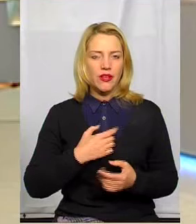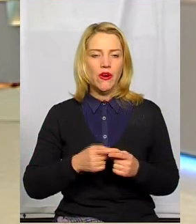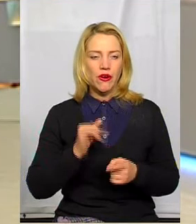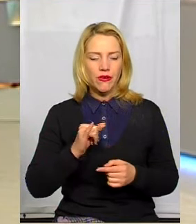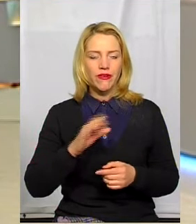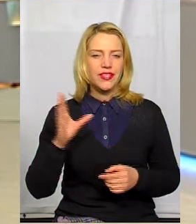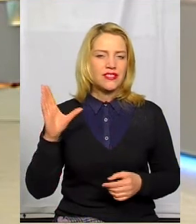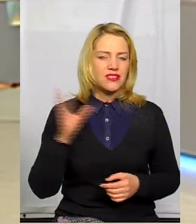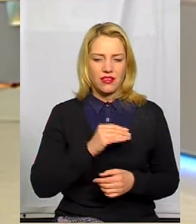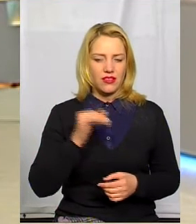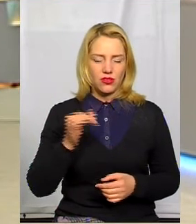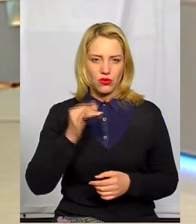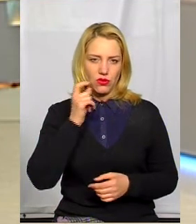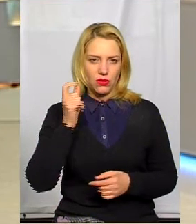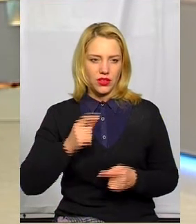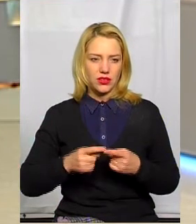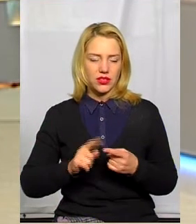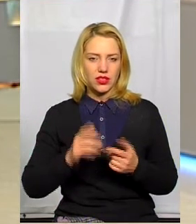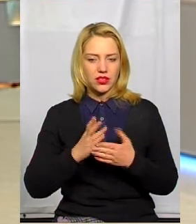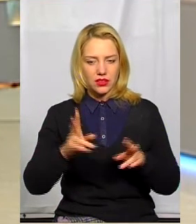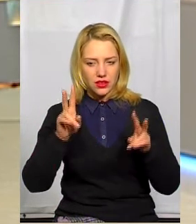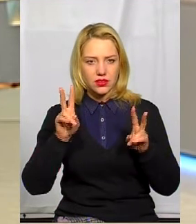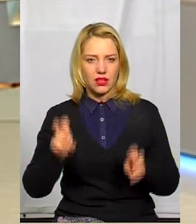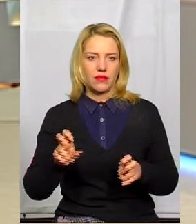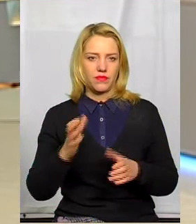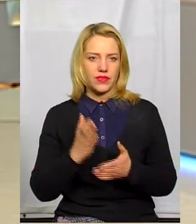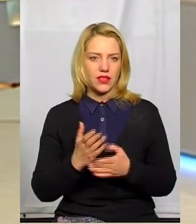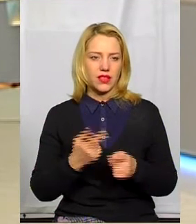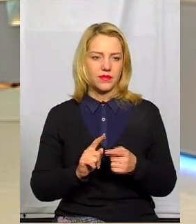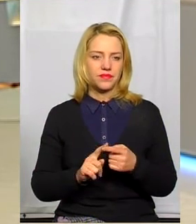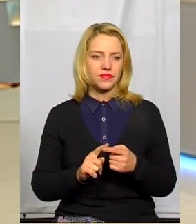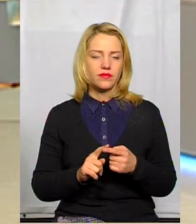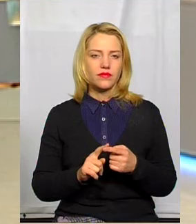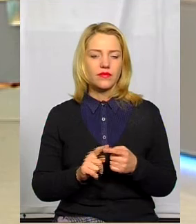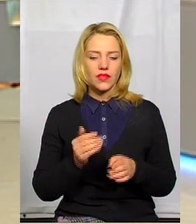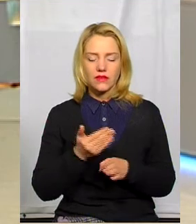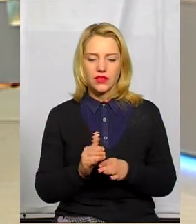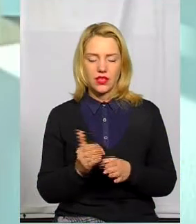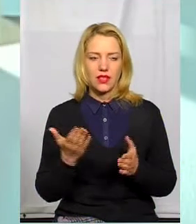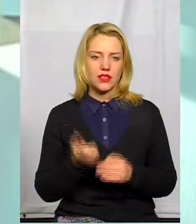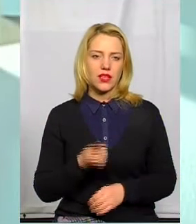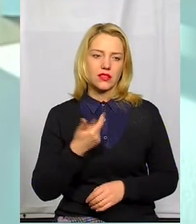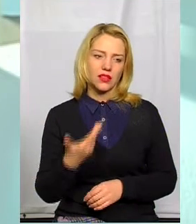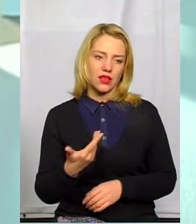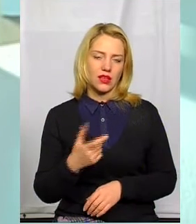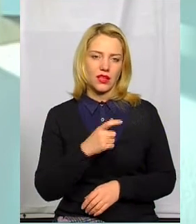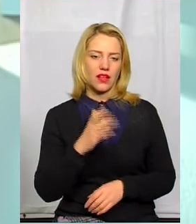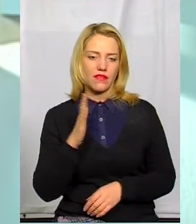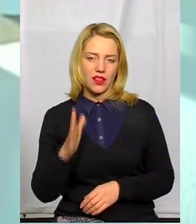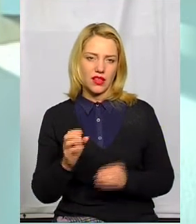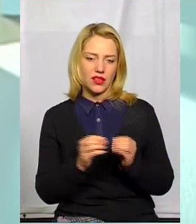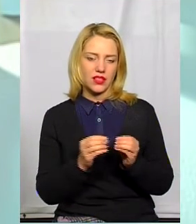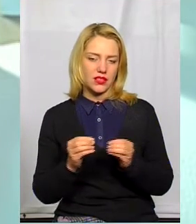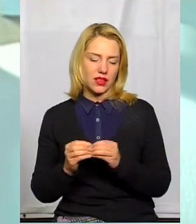курсі історії України. Звичайно, про це є тема, звичайно, на це відділяється там кілька якихось хвилин чи